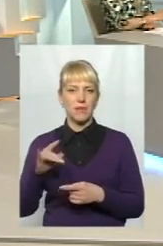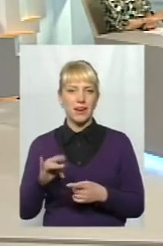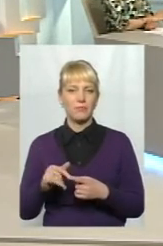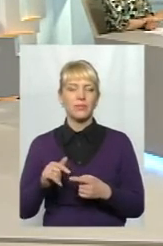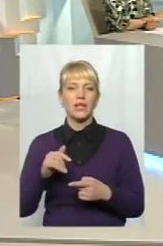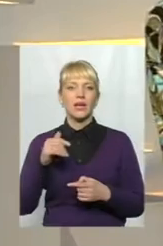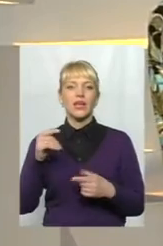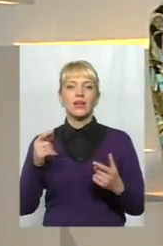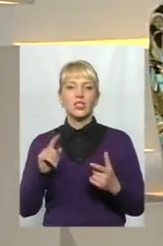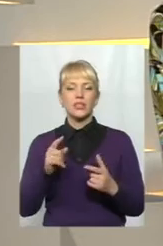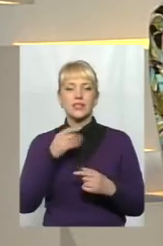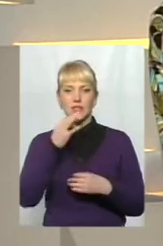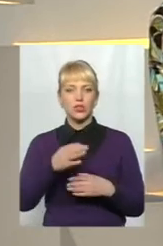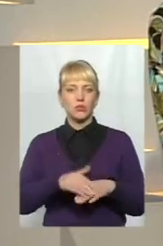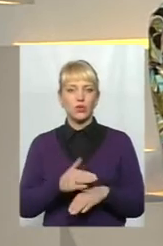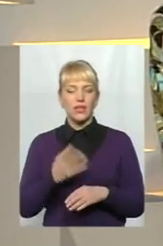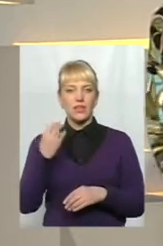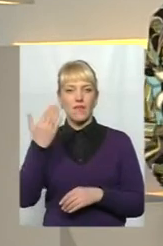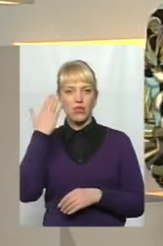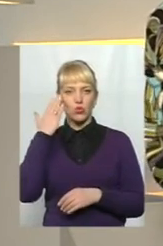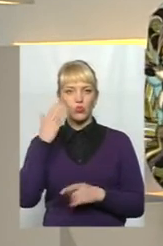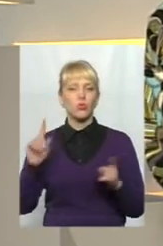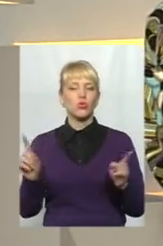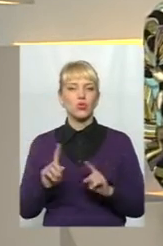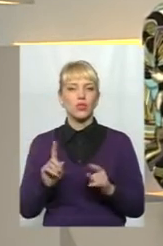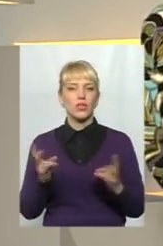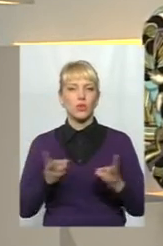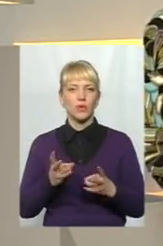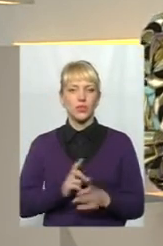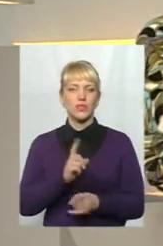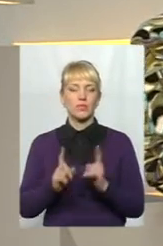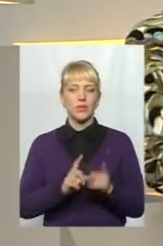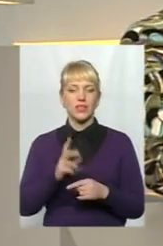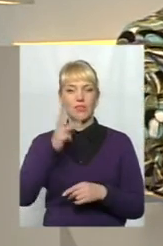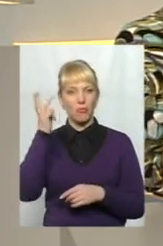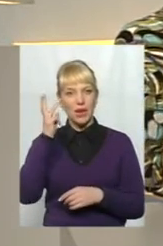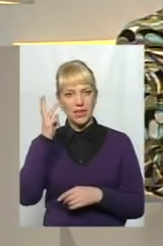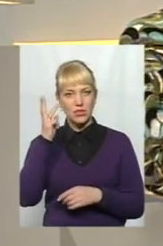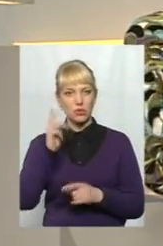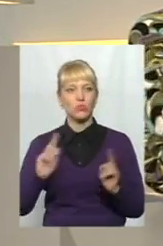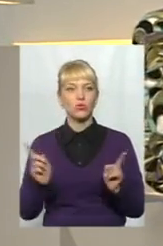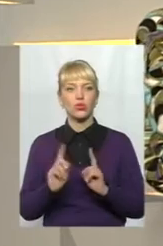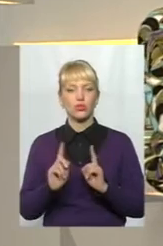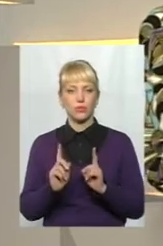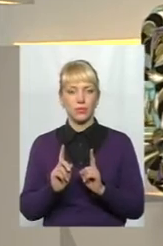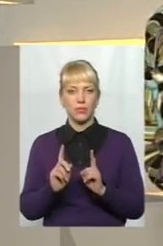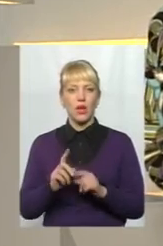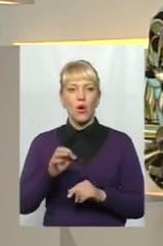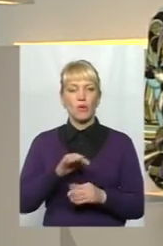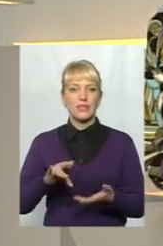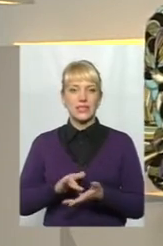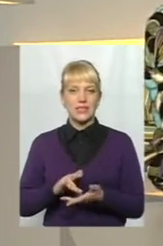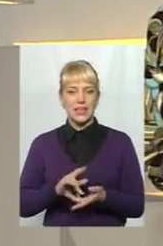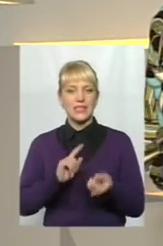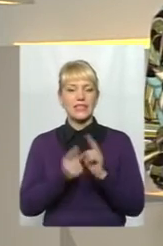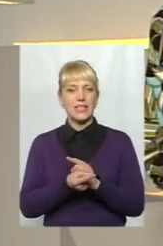Володимире, скажіть, будь ласка, на вашу думку, що необхідно змінити в Хмельницькому, аби обласний центр